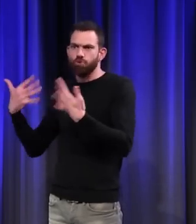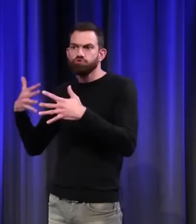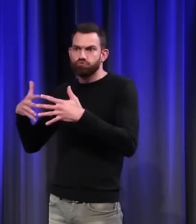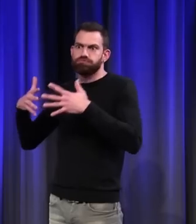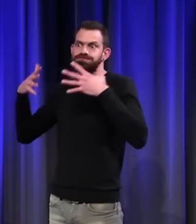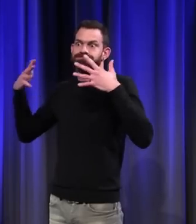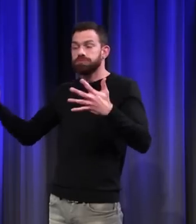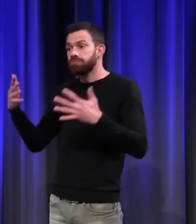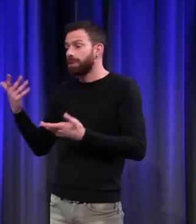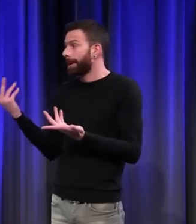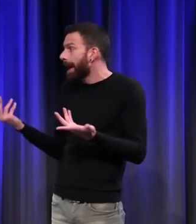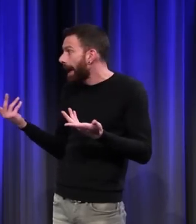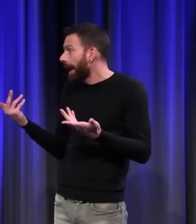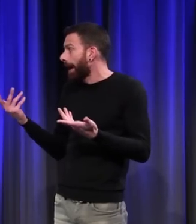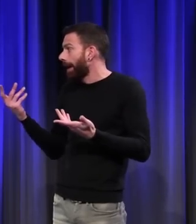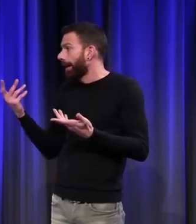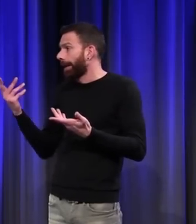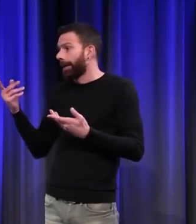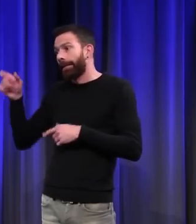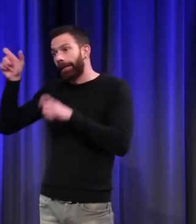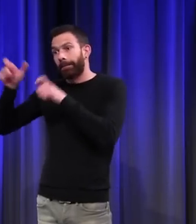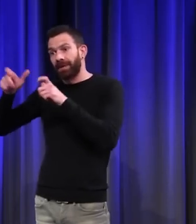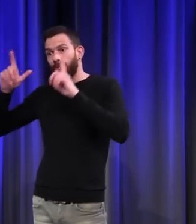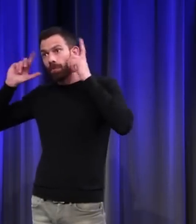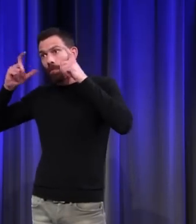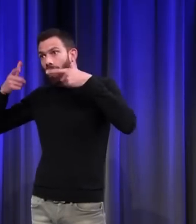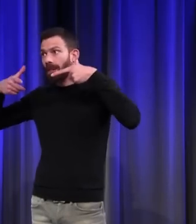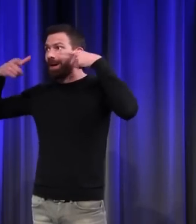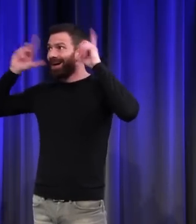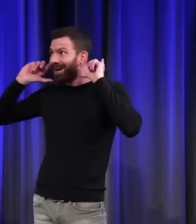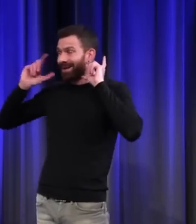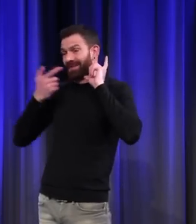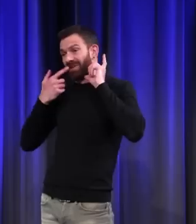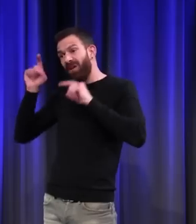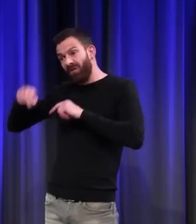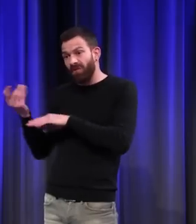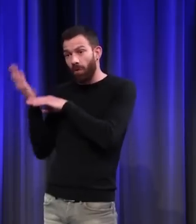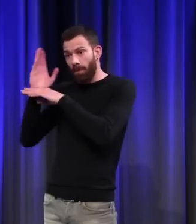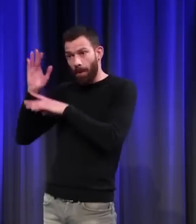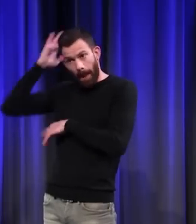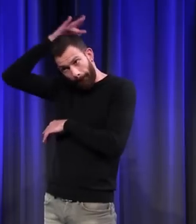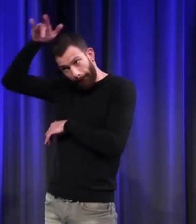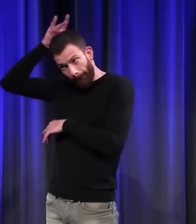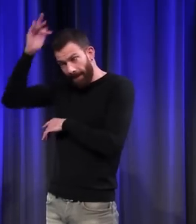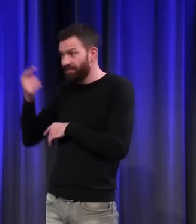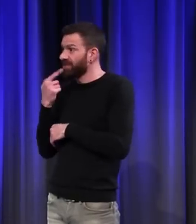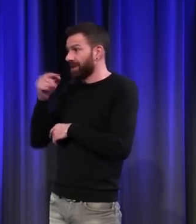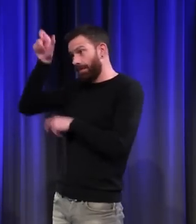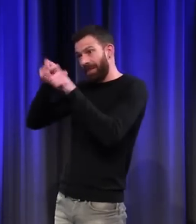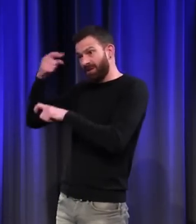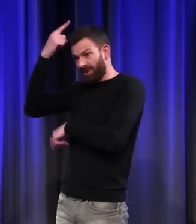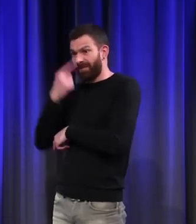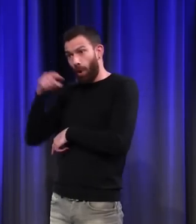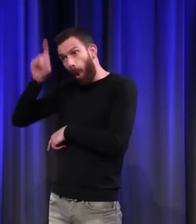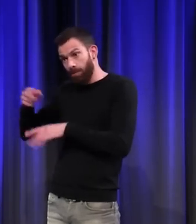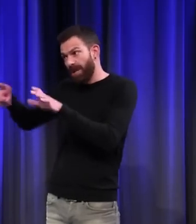si les moines n'avaient pas capuchon sur la tête, il fallait montrer la tonsure. Donc, fallait tonsurer des figurants. Donc, les payer plus chers,